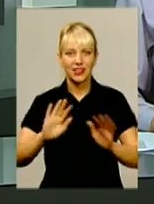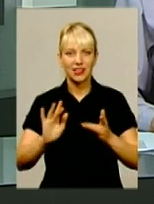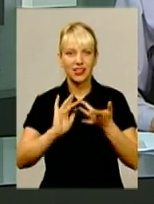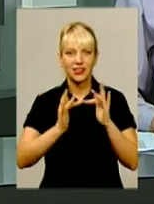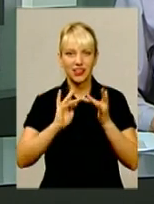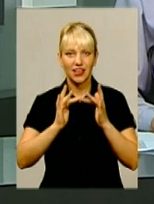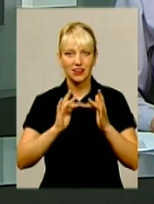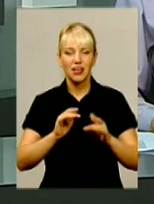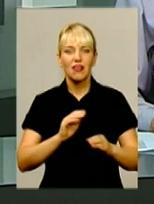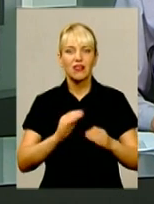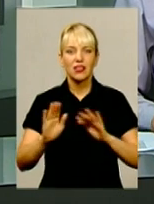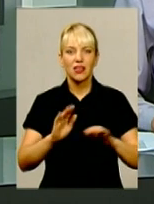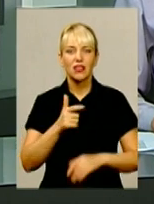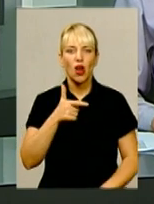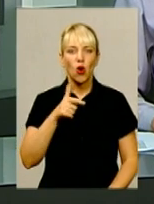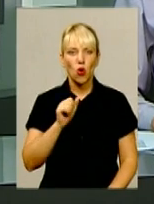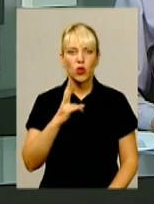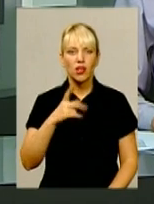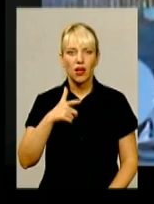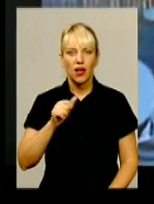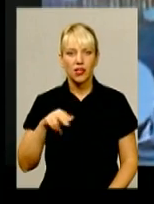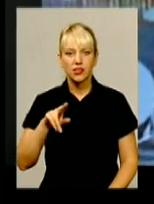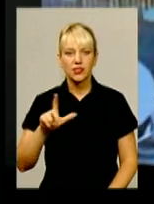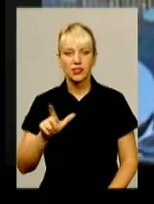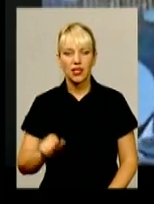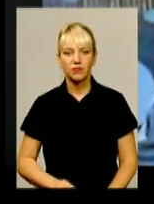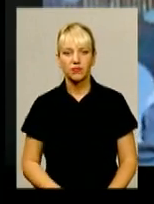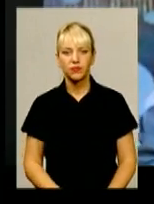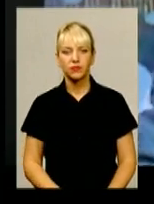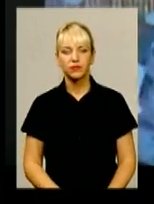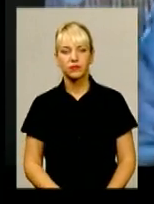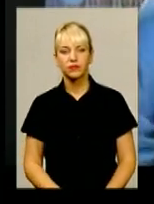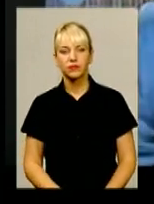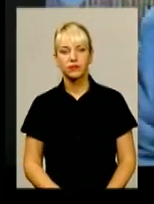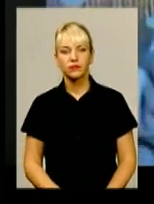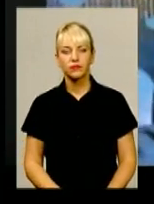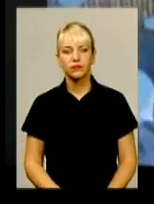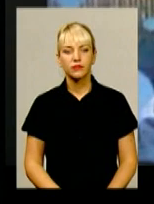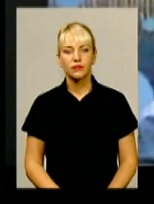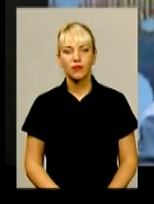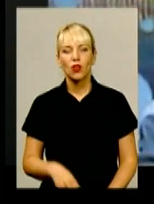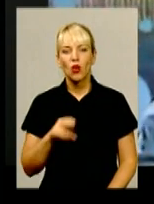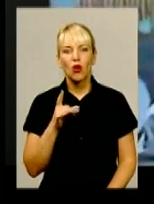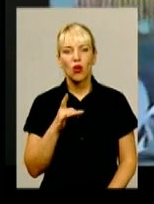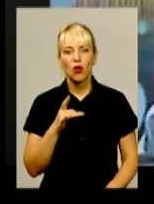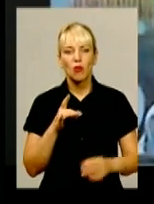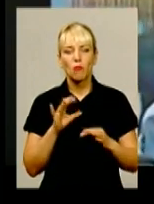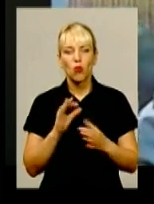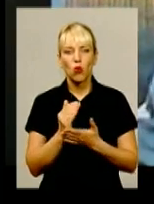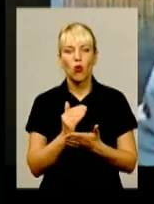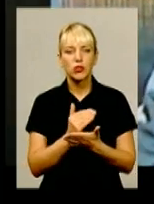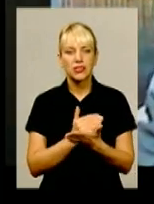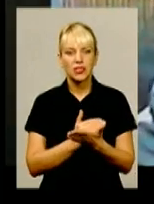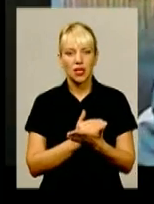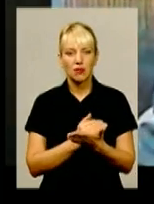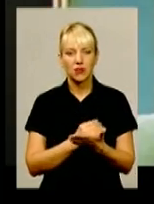«Українська правда» Георгій Гонгадзе. Це елементарна буржуазна схема дочерного капіталізму, яка сьогодні